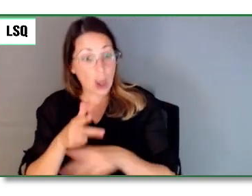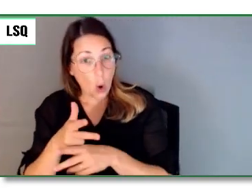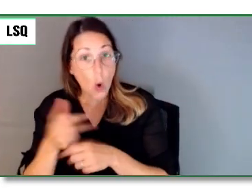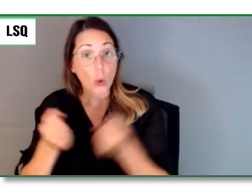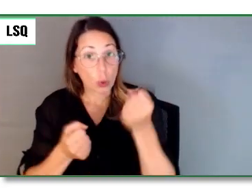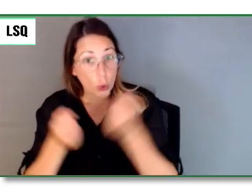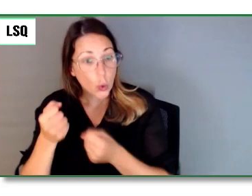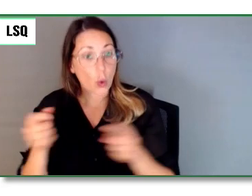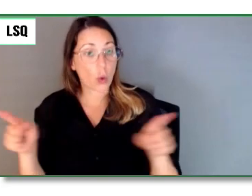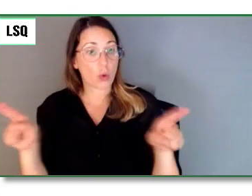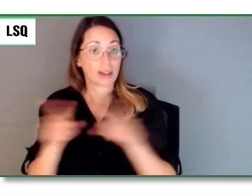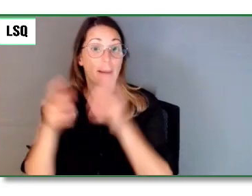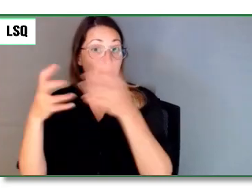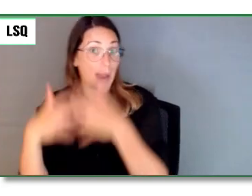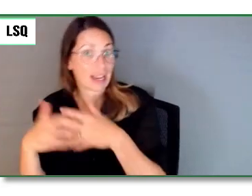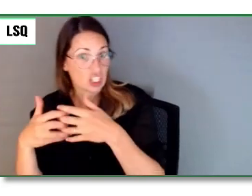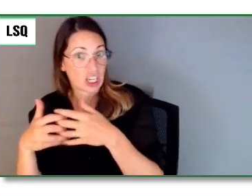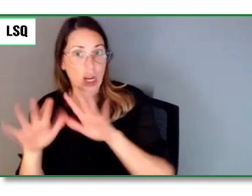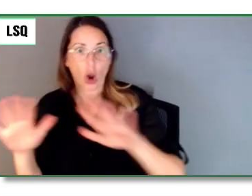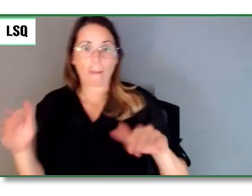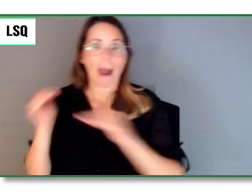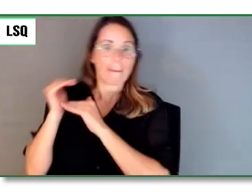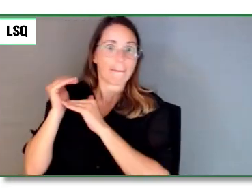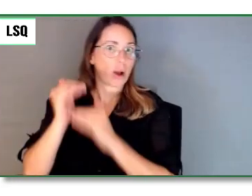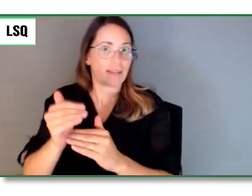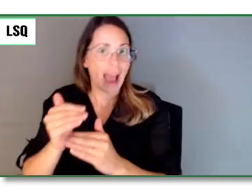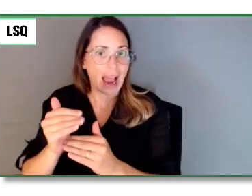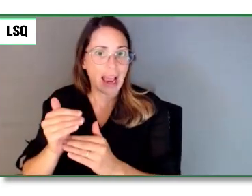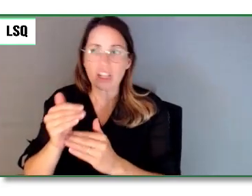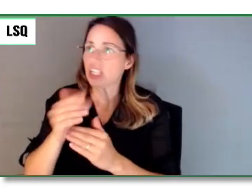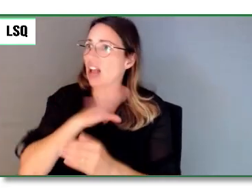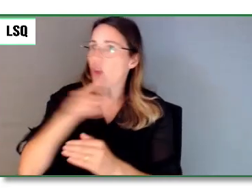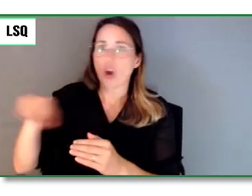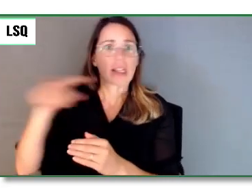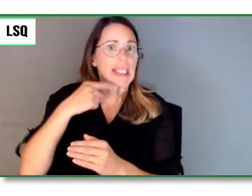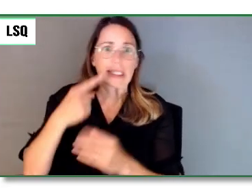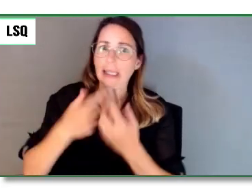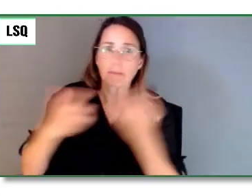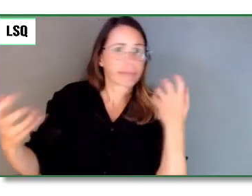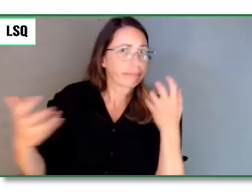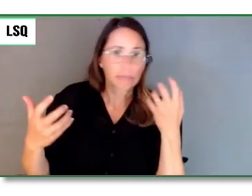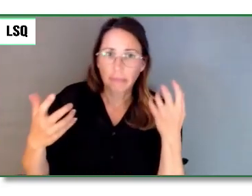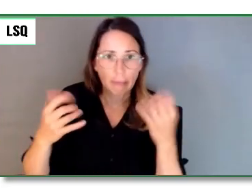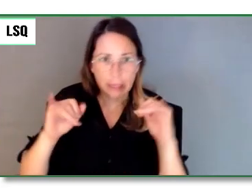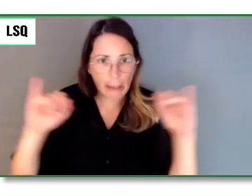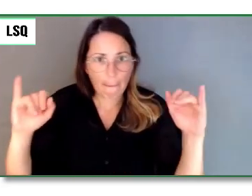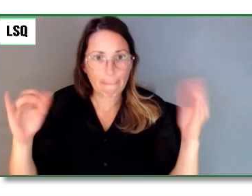meilleur de vivre la nature sans les machines.